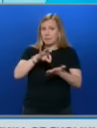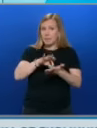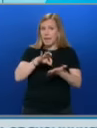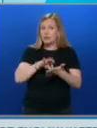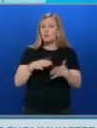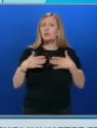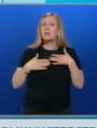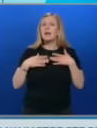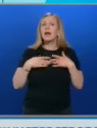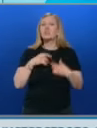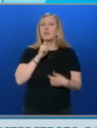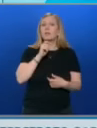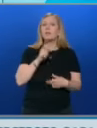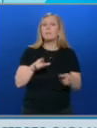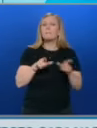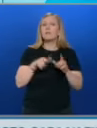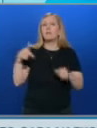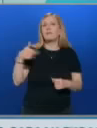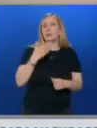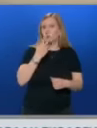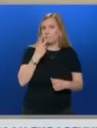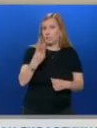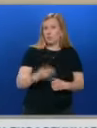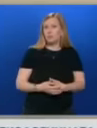на институциите от Мирослава Георгиева.